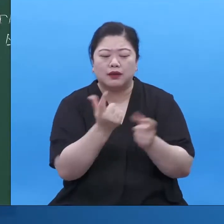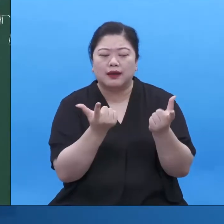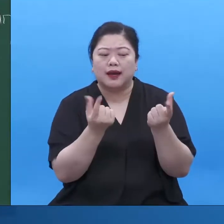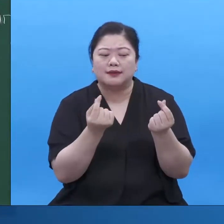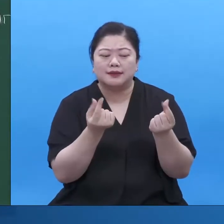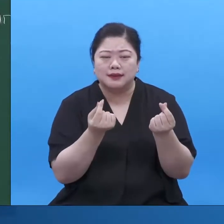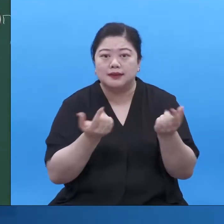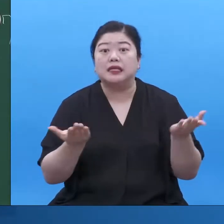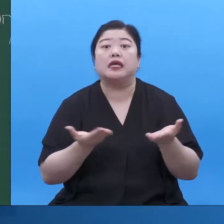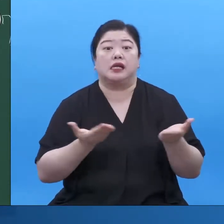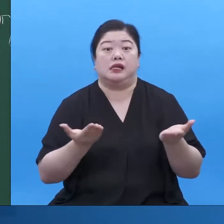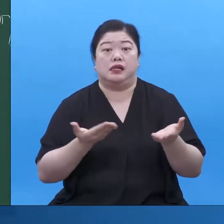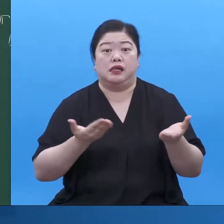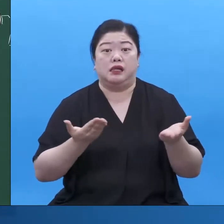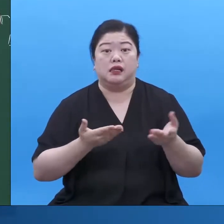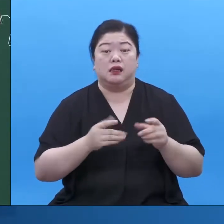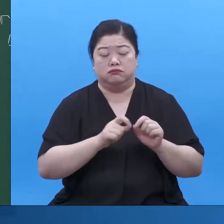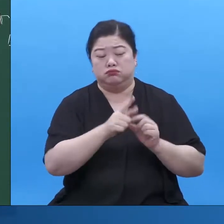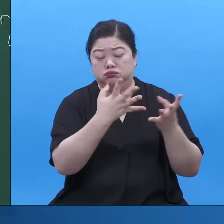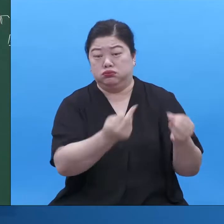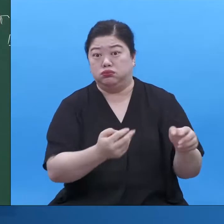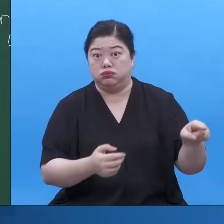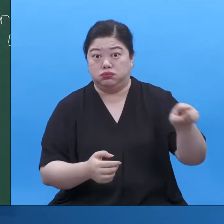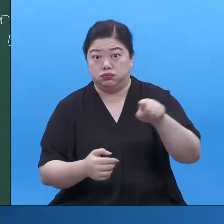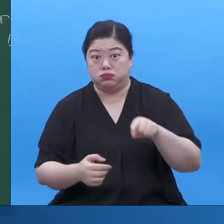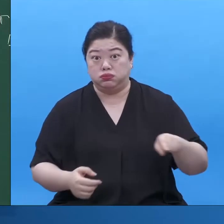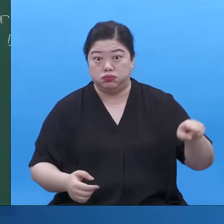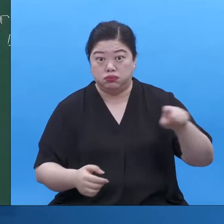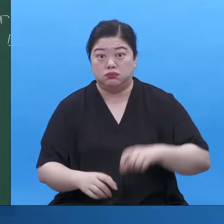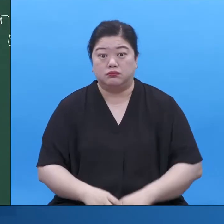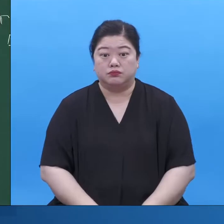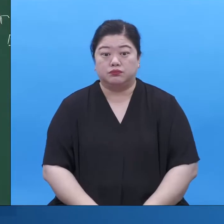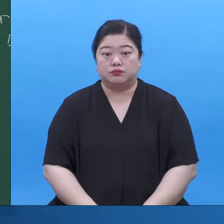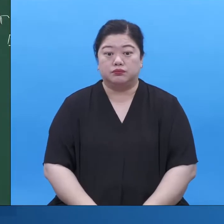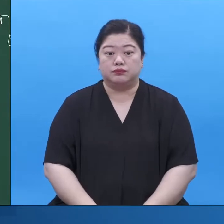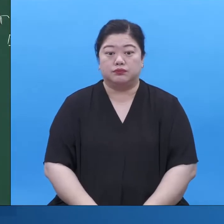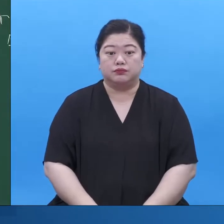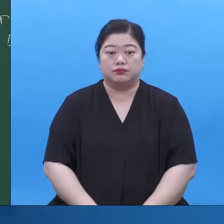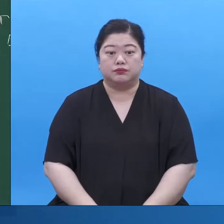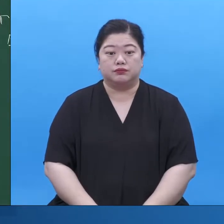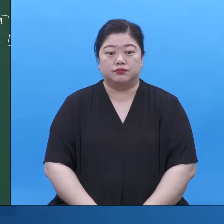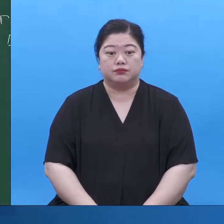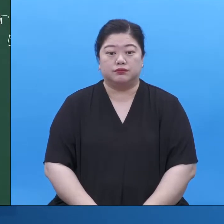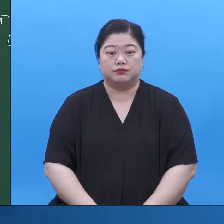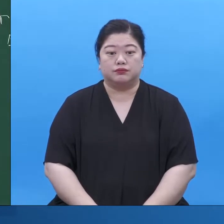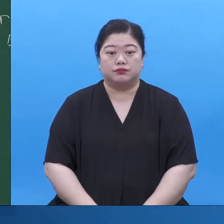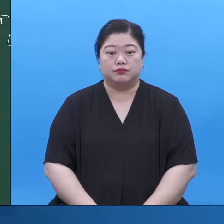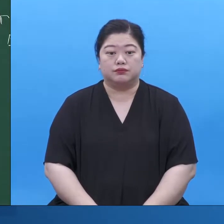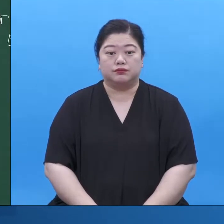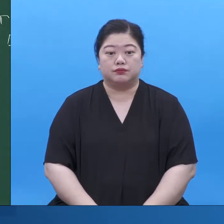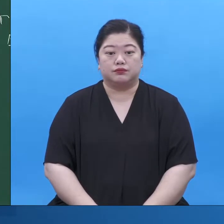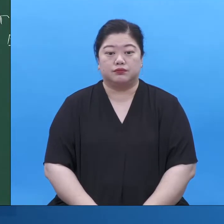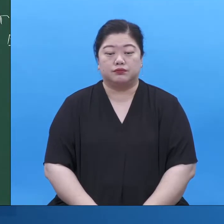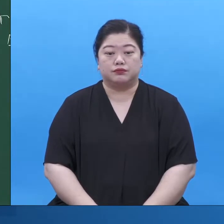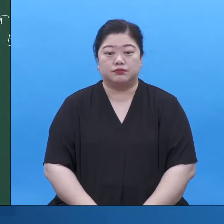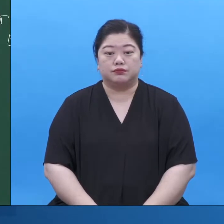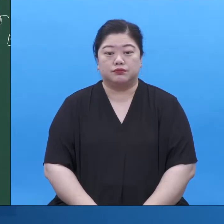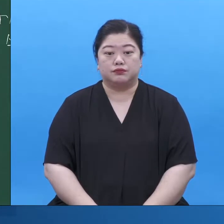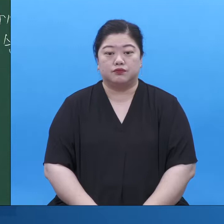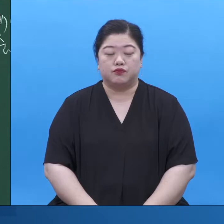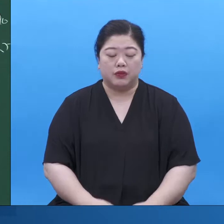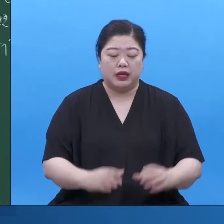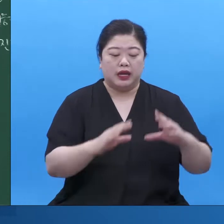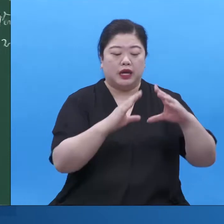지금 현재 여러분 아시다시피 1번은 뭡니까? 수리금에서부터 시작해서 사도행전